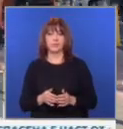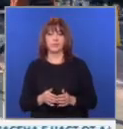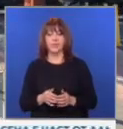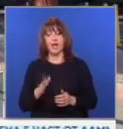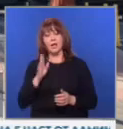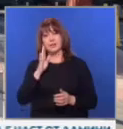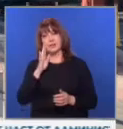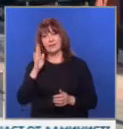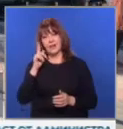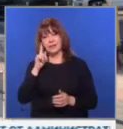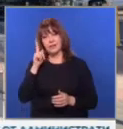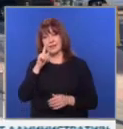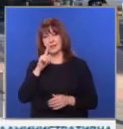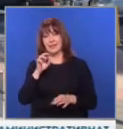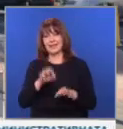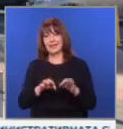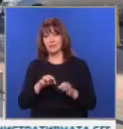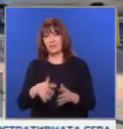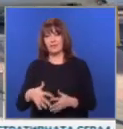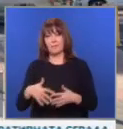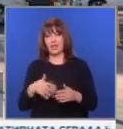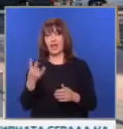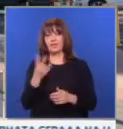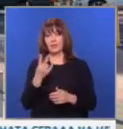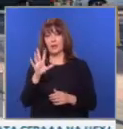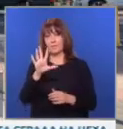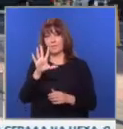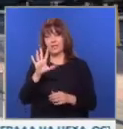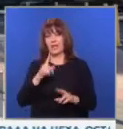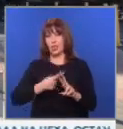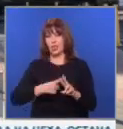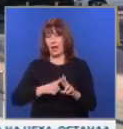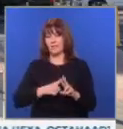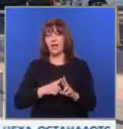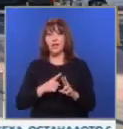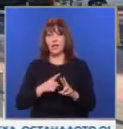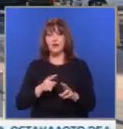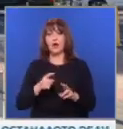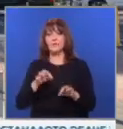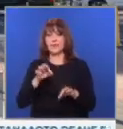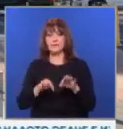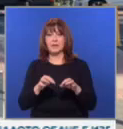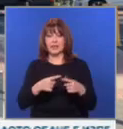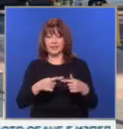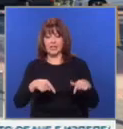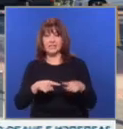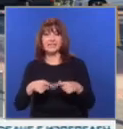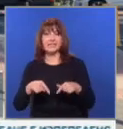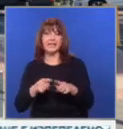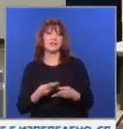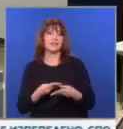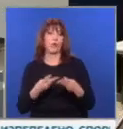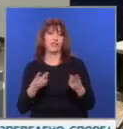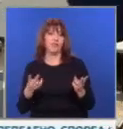Здравейте, денят на изборите в Съединените щати е вторник, 5 ноември, но избирателните секции са вече отворени почти в